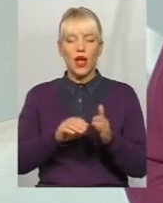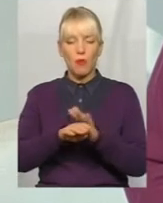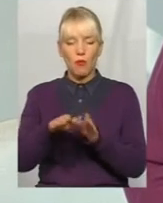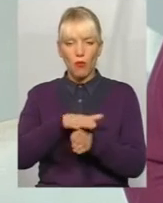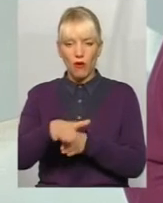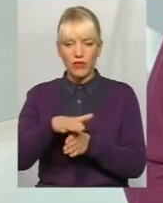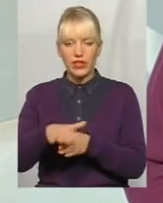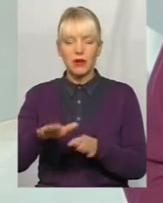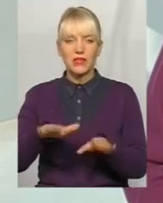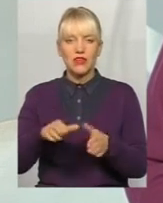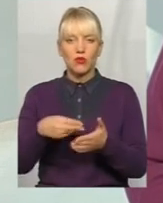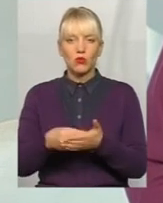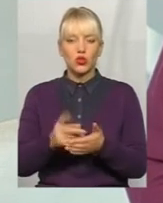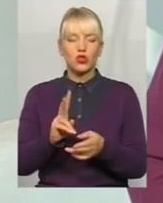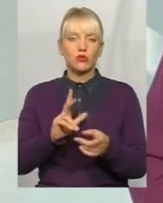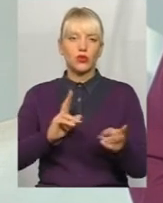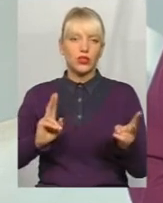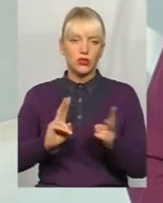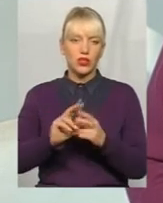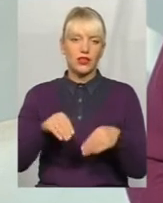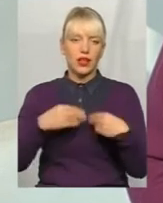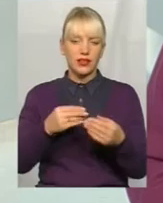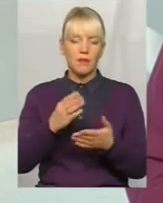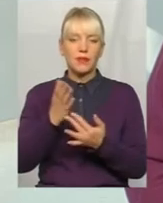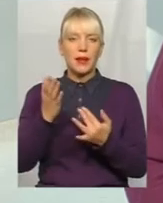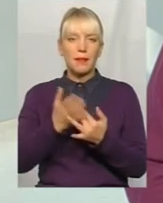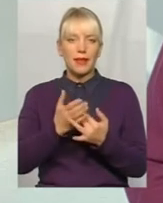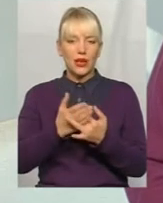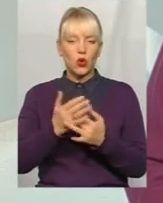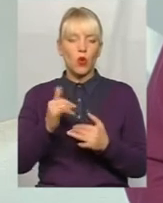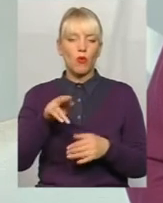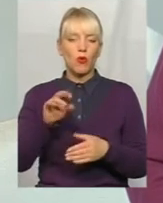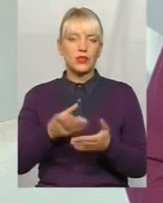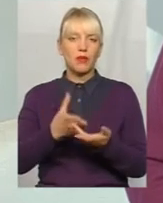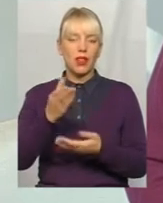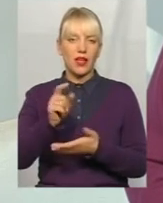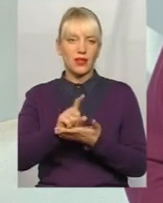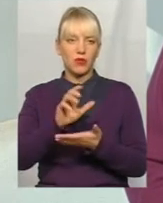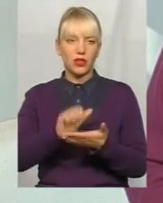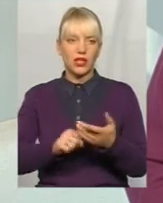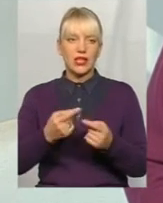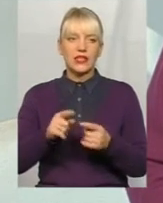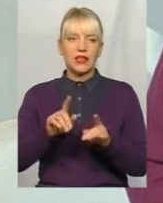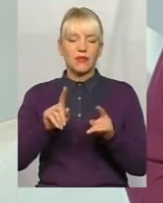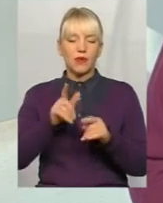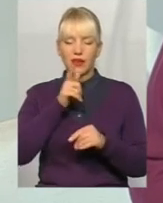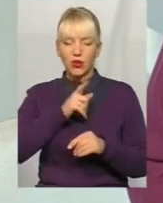напішли на зустріч і дали пільгу по сплаті податків. Тому що в цей період не тільки в міській раді важко депутатам